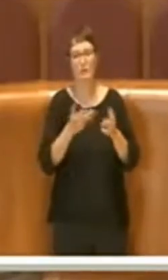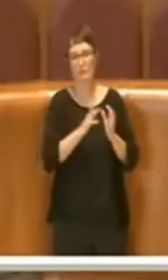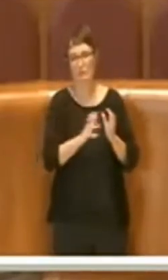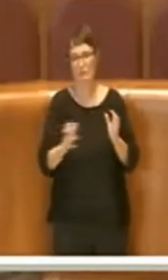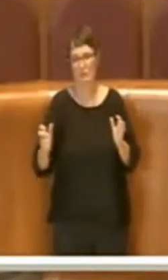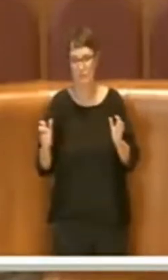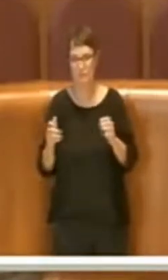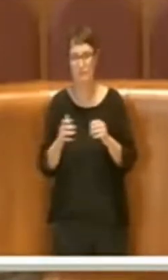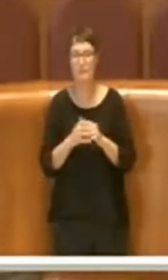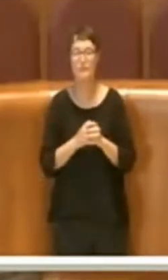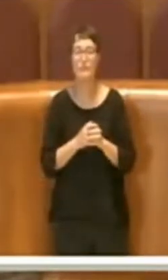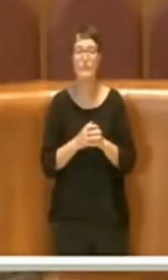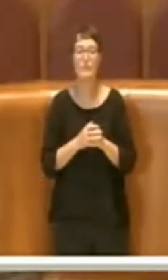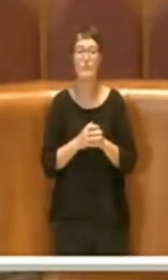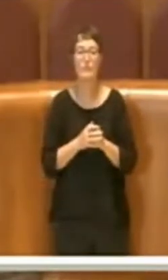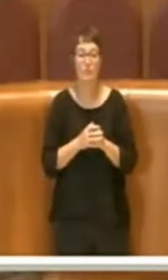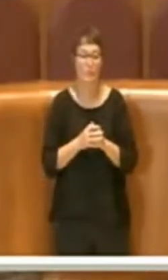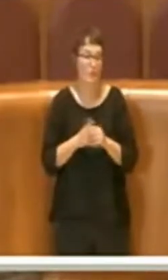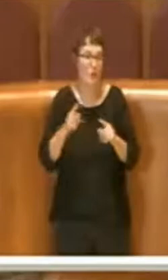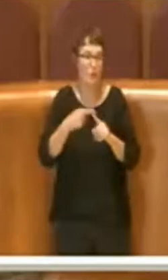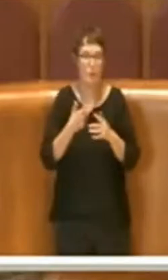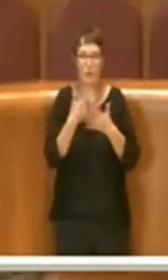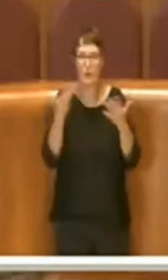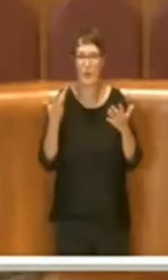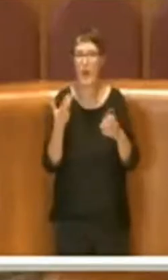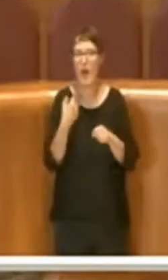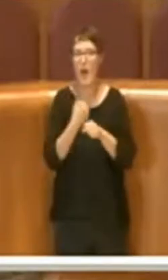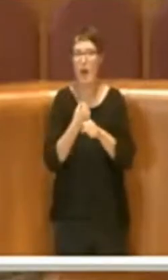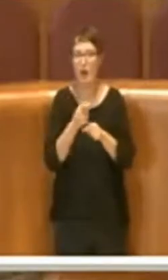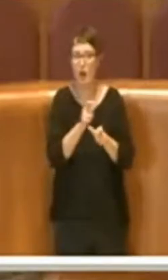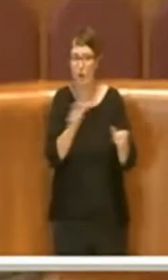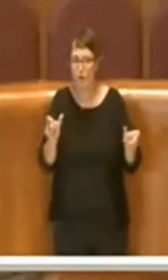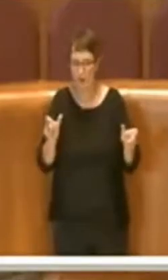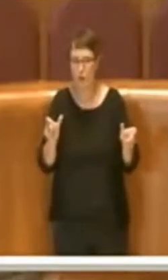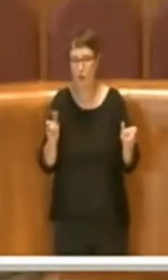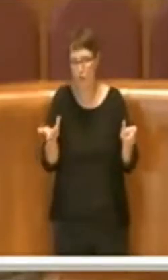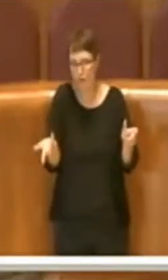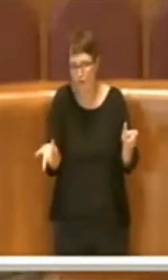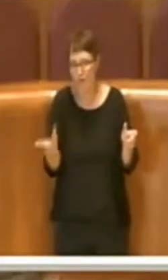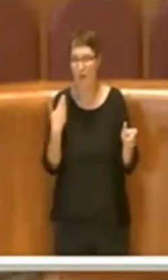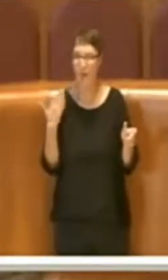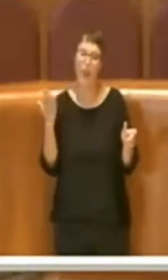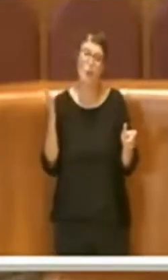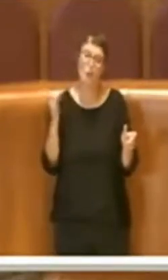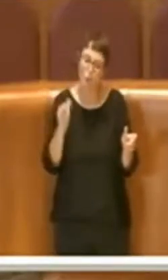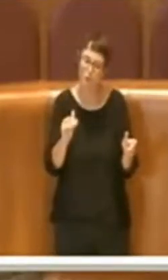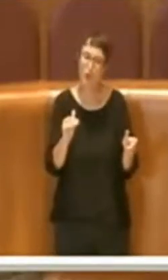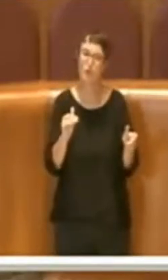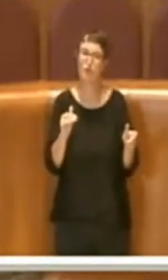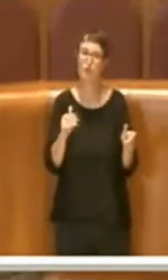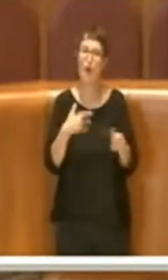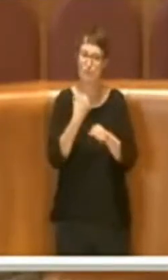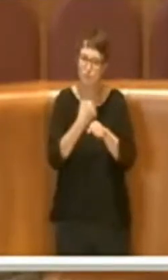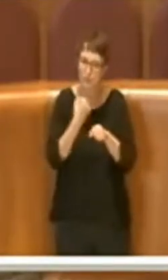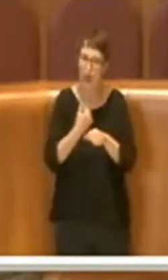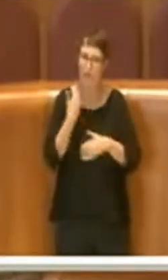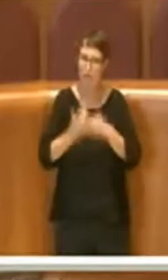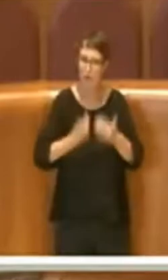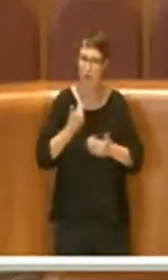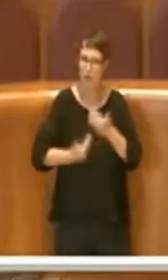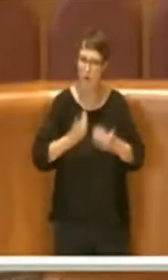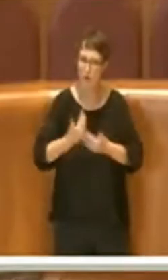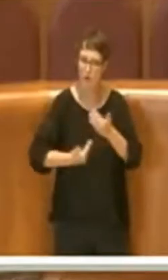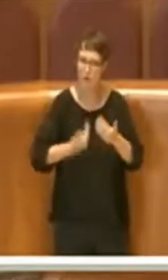presenti, ovviamente tutti i lavoratori che ogni giorno portano avanti il servizio, ma anche qui siamo andati